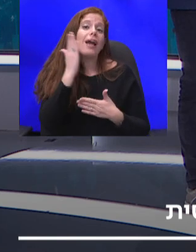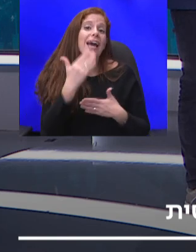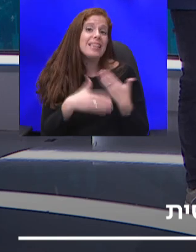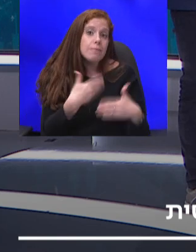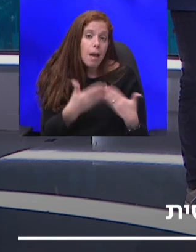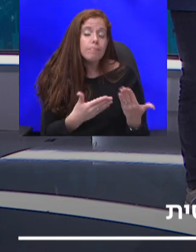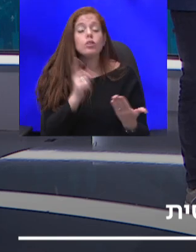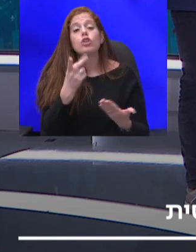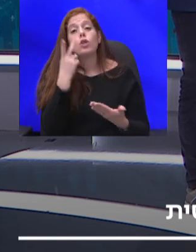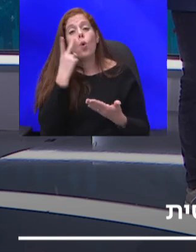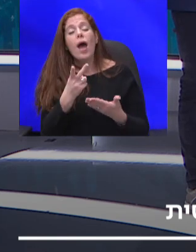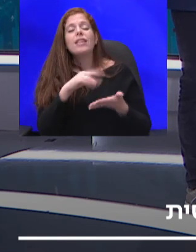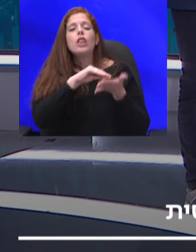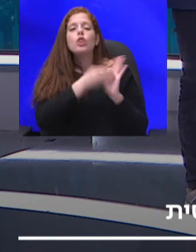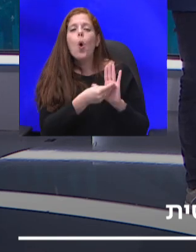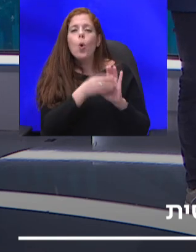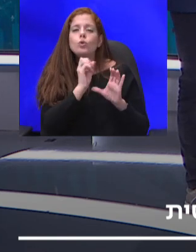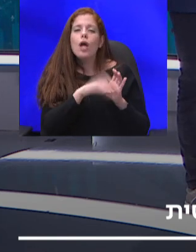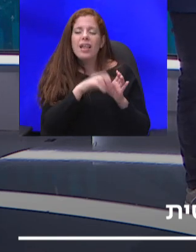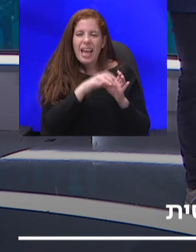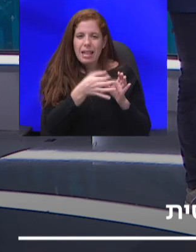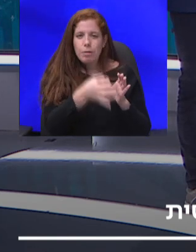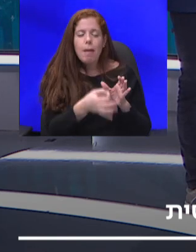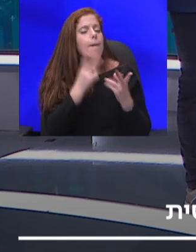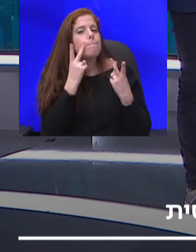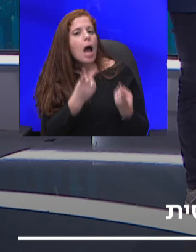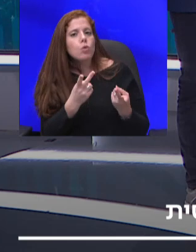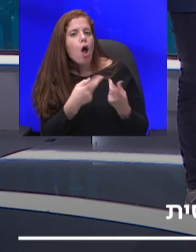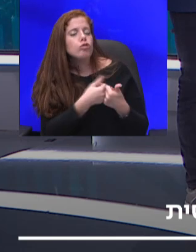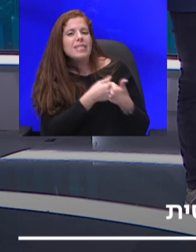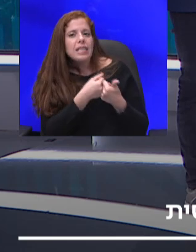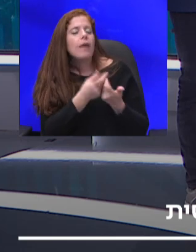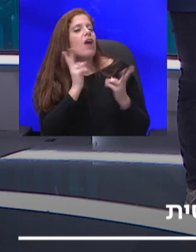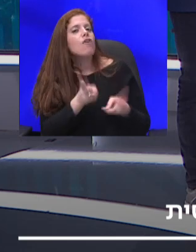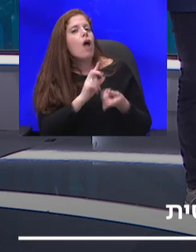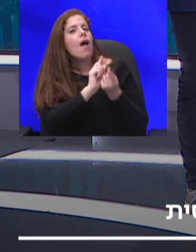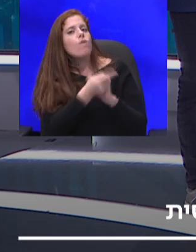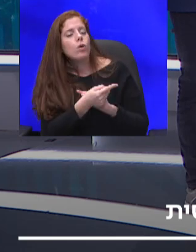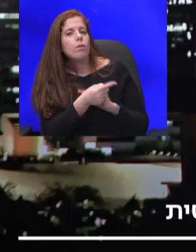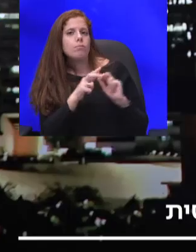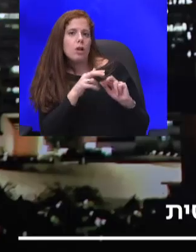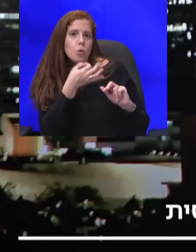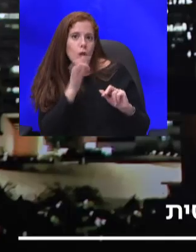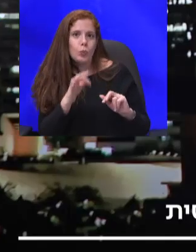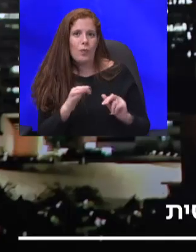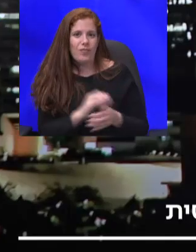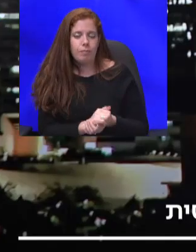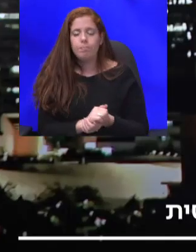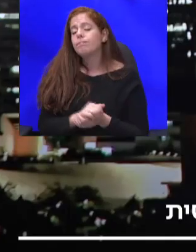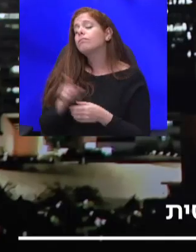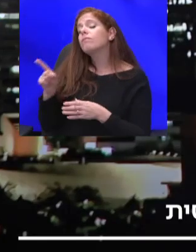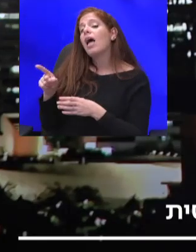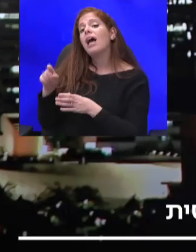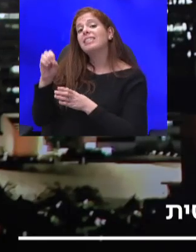איזה אתגרים בעיקר את רואה שם, ואיך באמת אפשר לקחת אותם ולהפוך אותם להזדמנויות? אז קרן המטבע מציין את